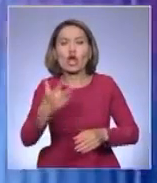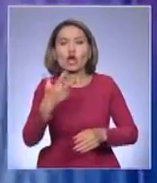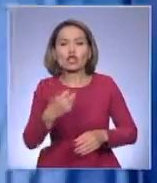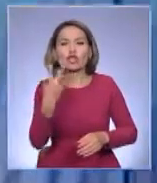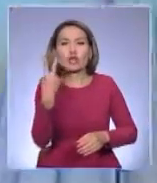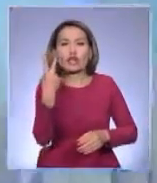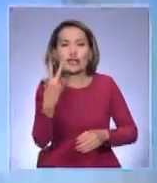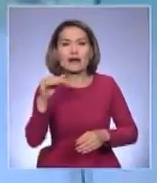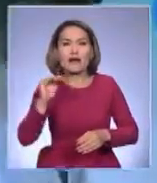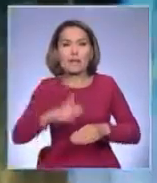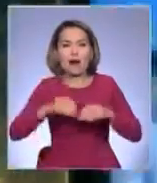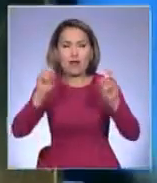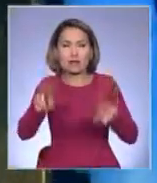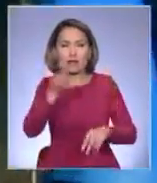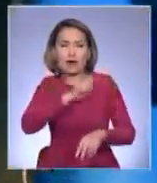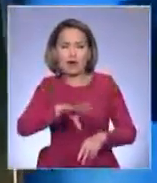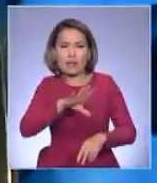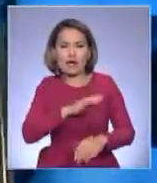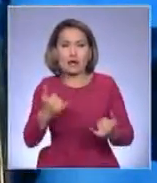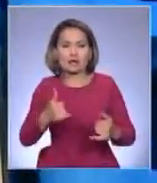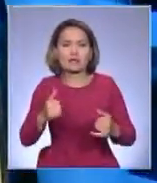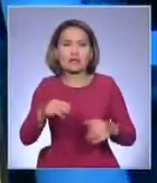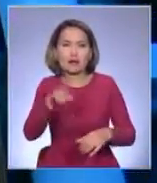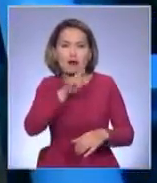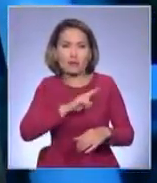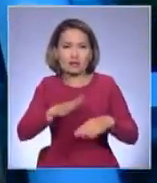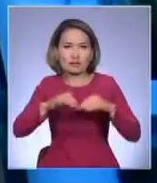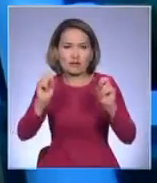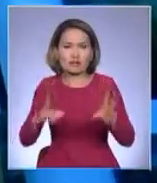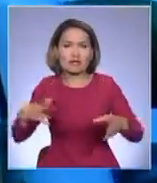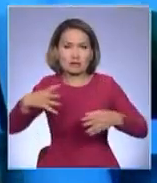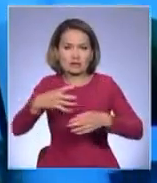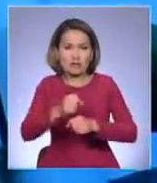қазір олардың саны 266 мүнға дейін қысқарған.